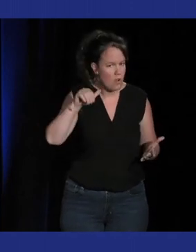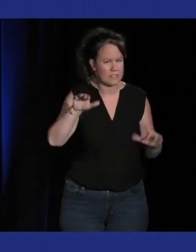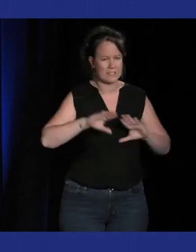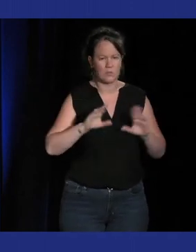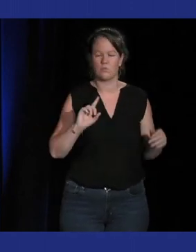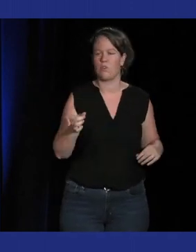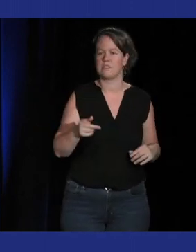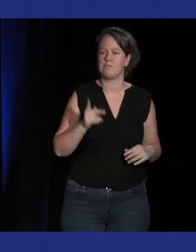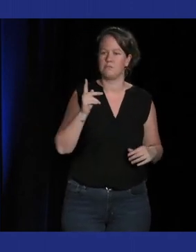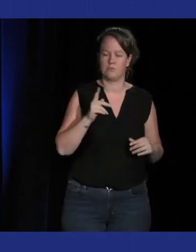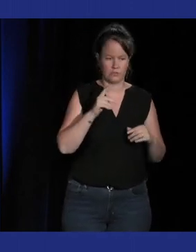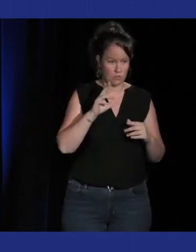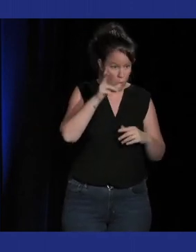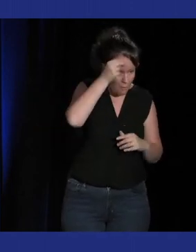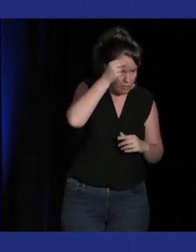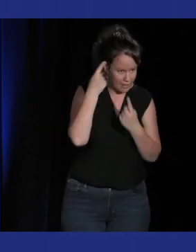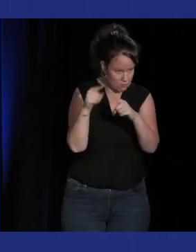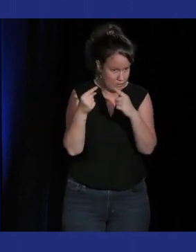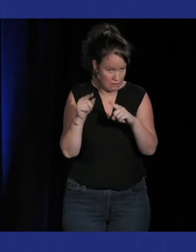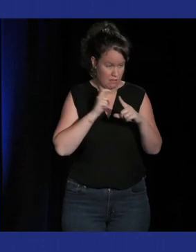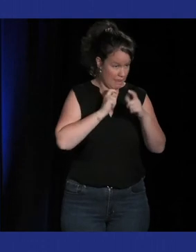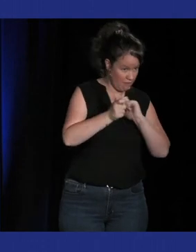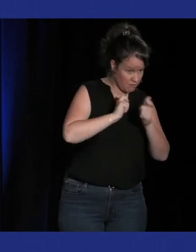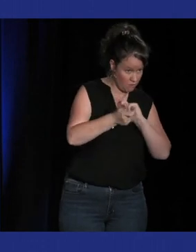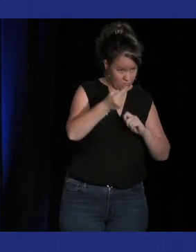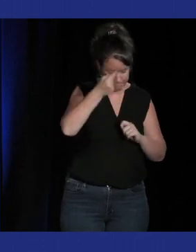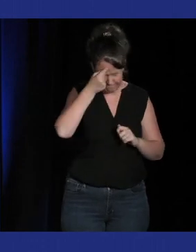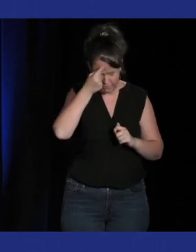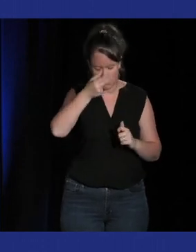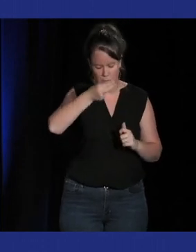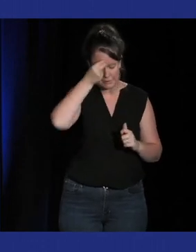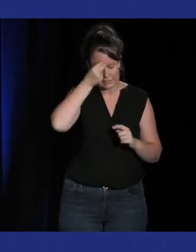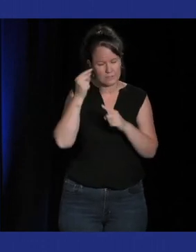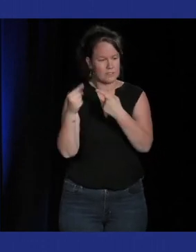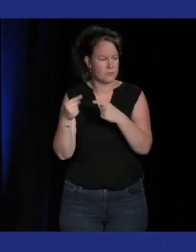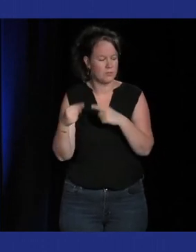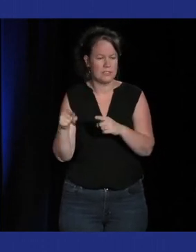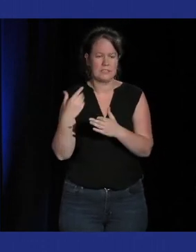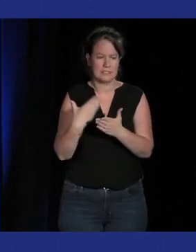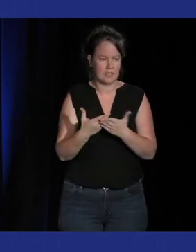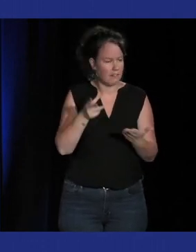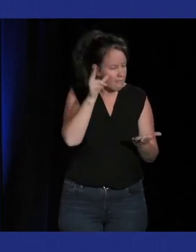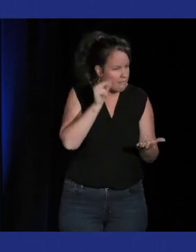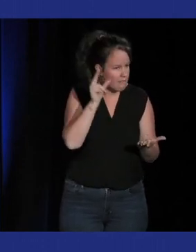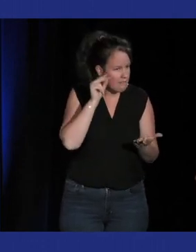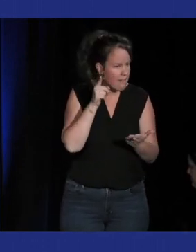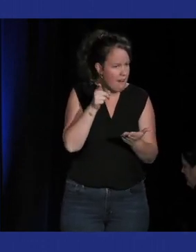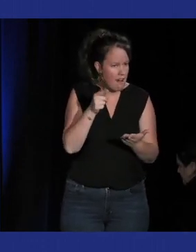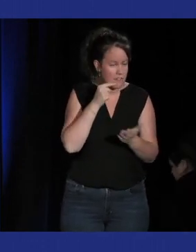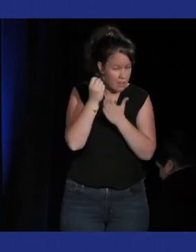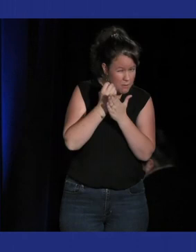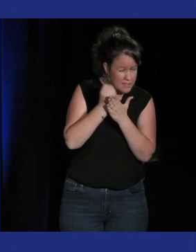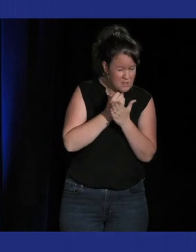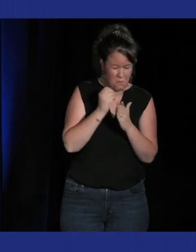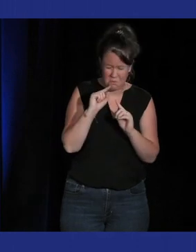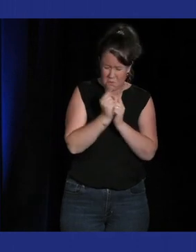et comprendre comment elle fonctionne surtout et ce reste intéressant pour ça c'est que et justement et l'étropeurant aussi c d'essayer de comprendre avec le peu d'indices qu'on